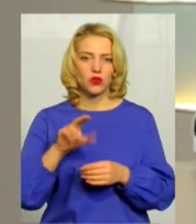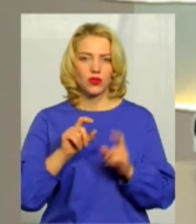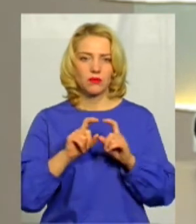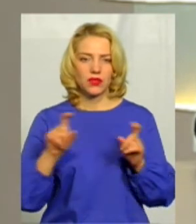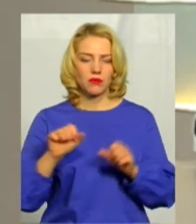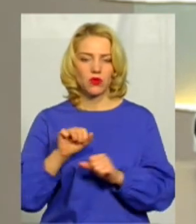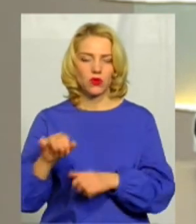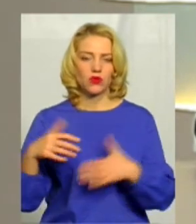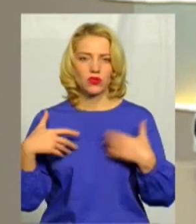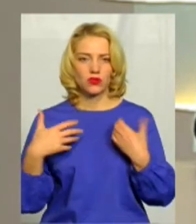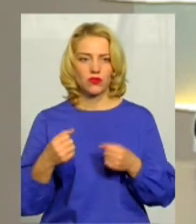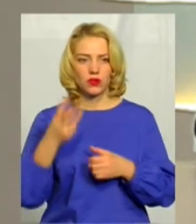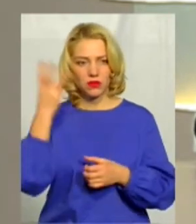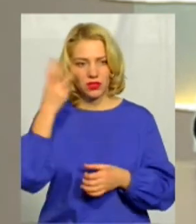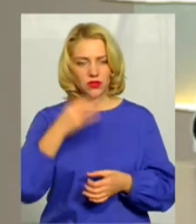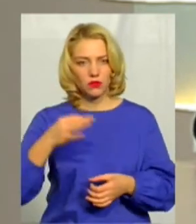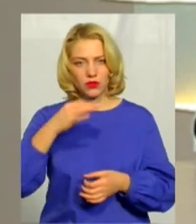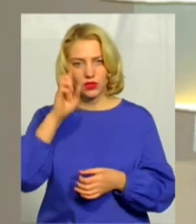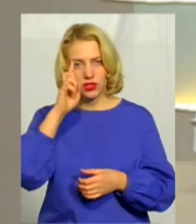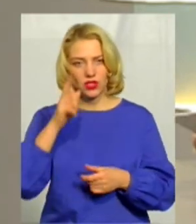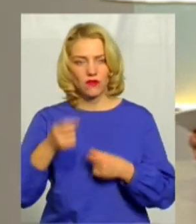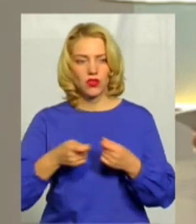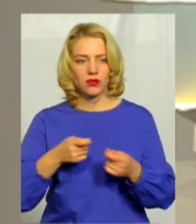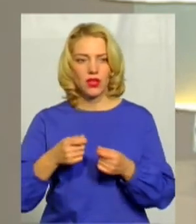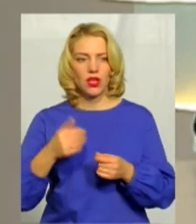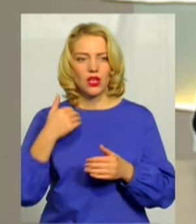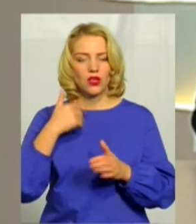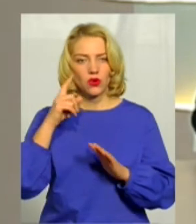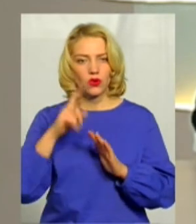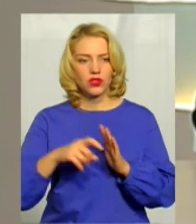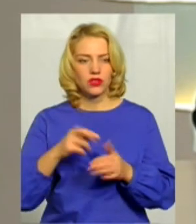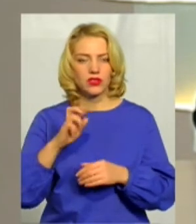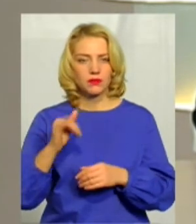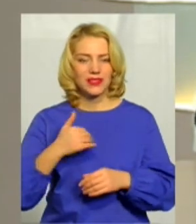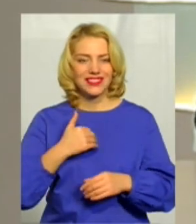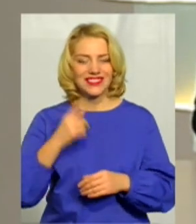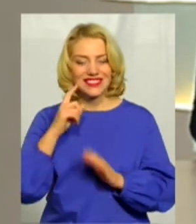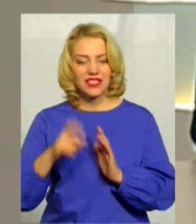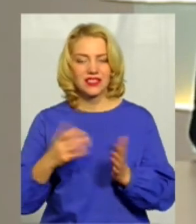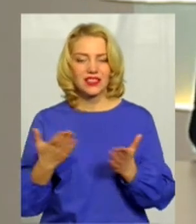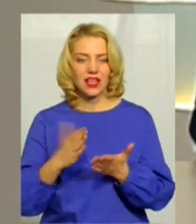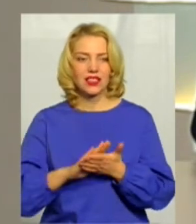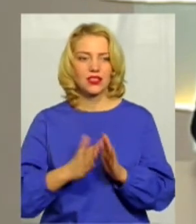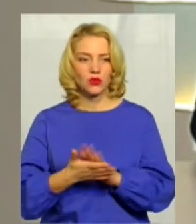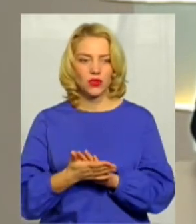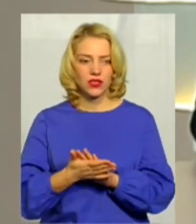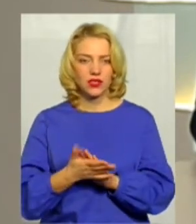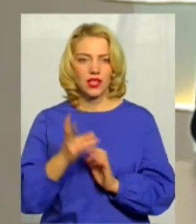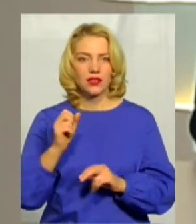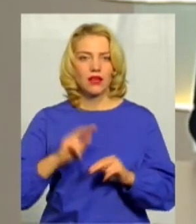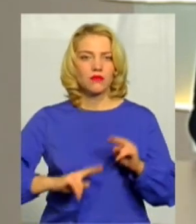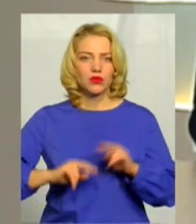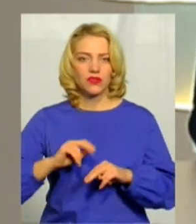здоров'я Хмельницької обласної державної адміністрації. Хотілося б дізнатися про те, яка ситуація на